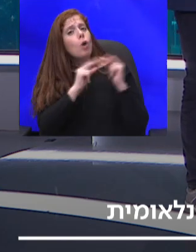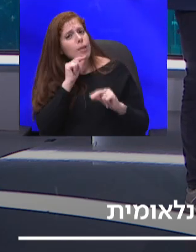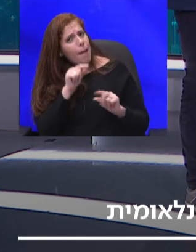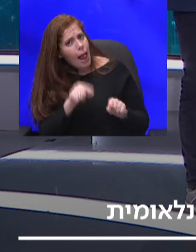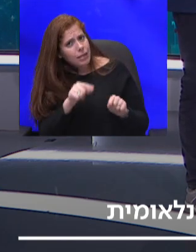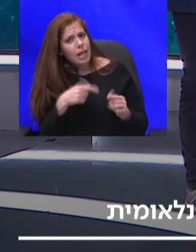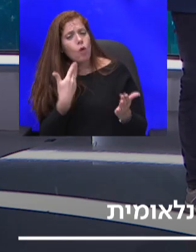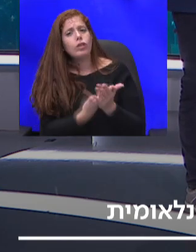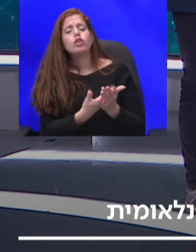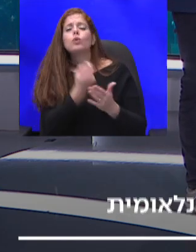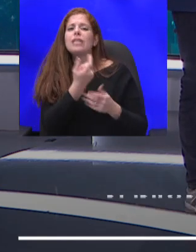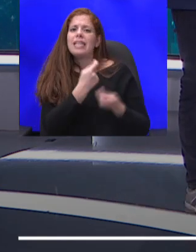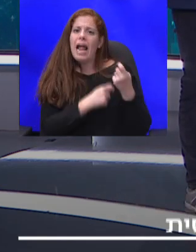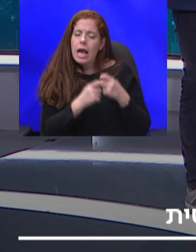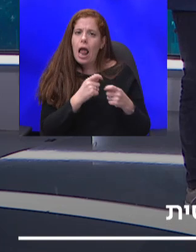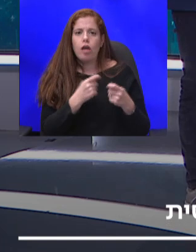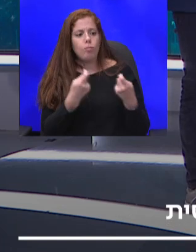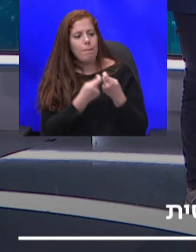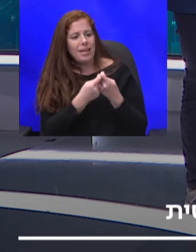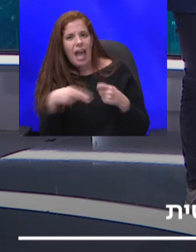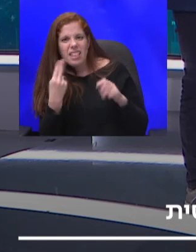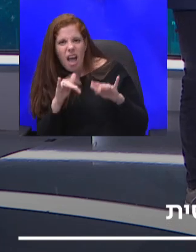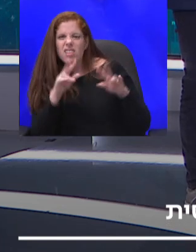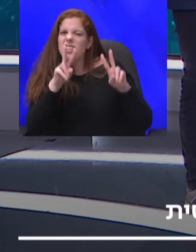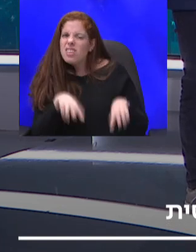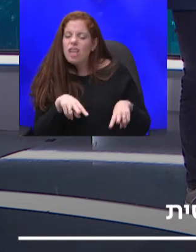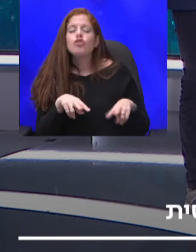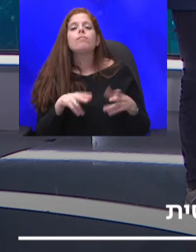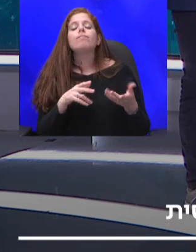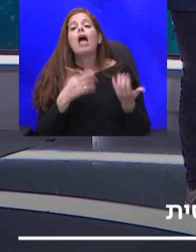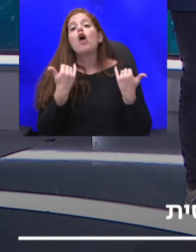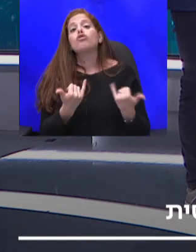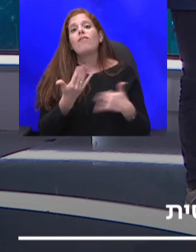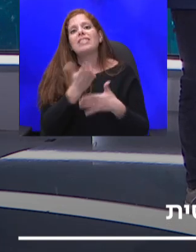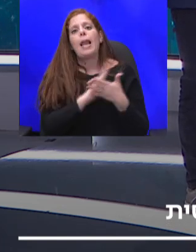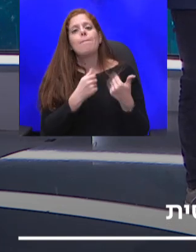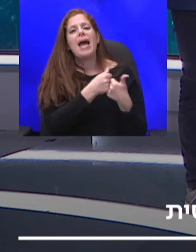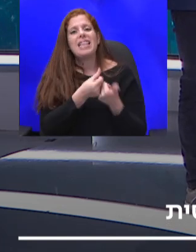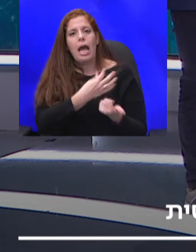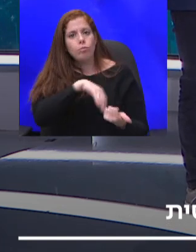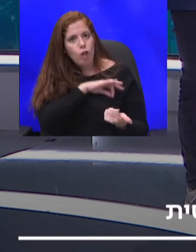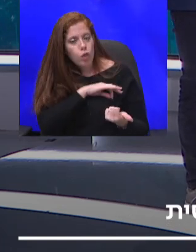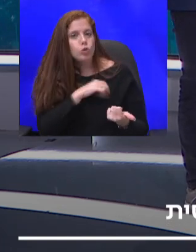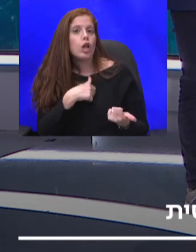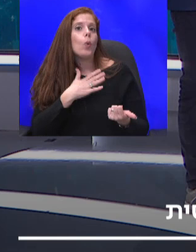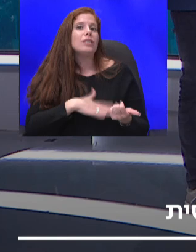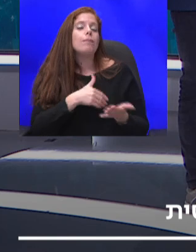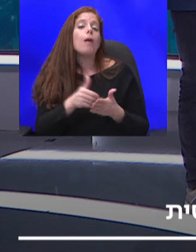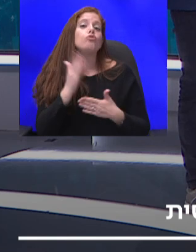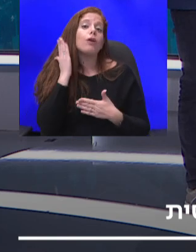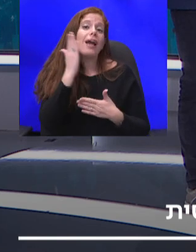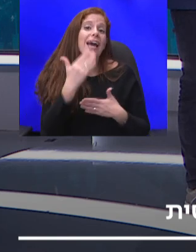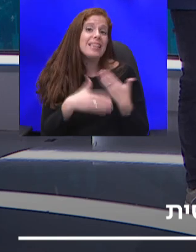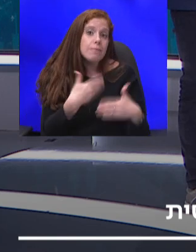יש את ההייטק, יש את כל היתר, זה עכשיו חלק מהאתגרים שלנו כשאנחנו הולכים קדימה. כשאת קוראת את הדוח של קרן המטבע,